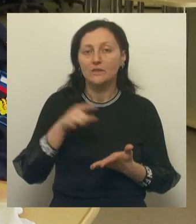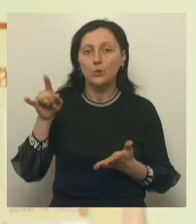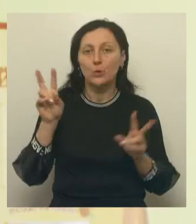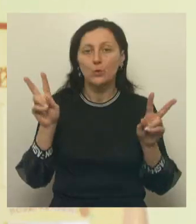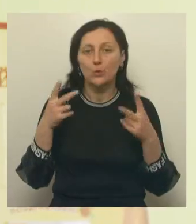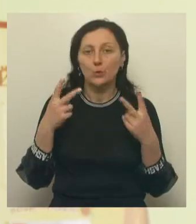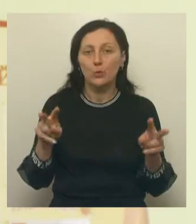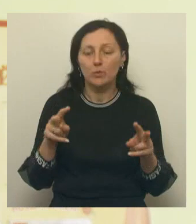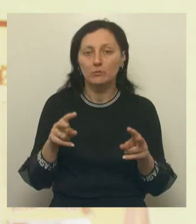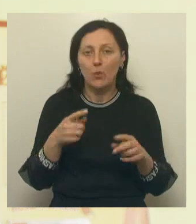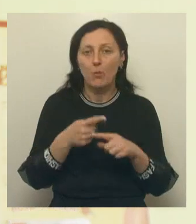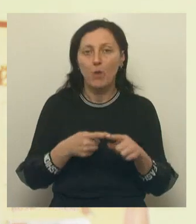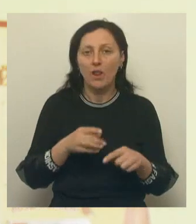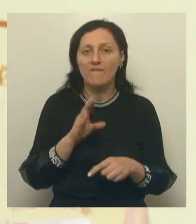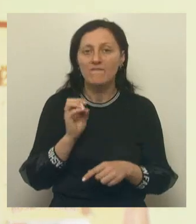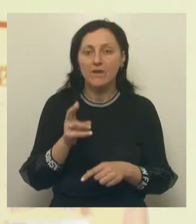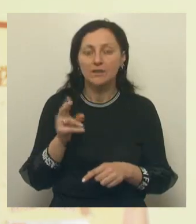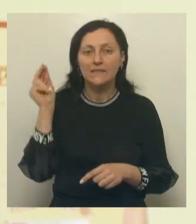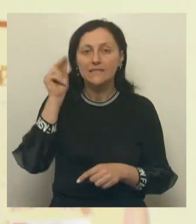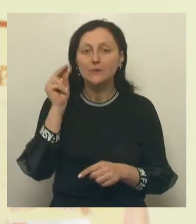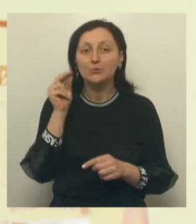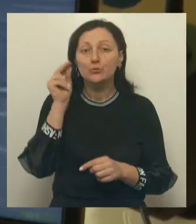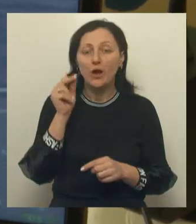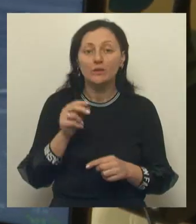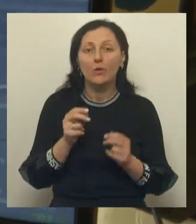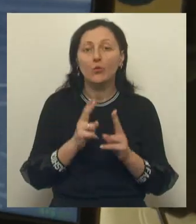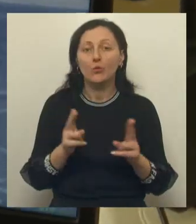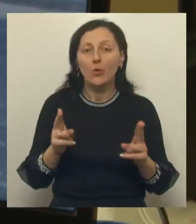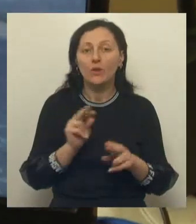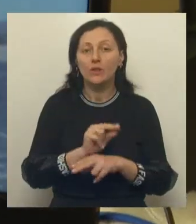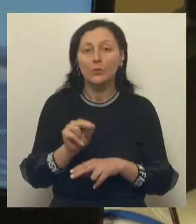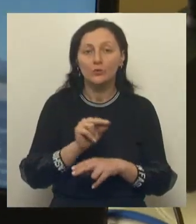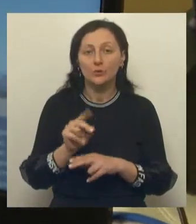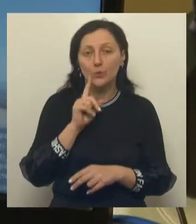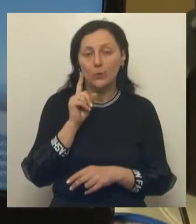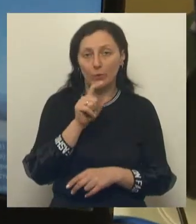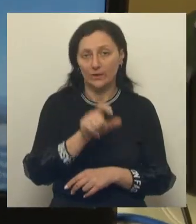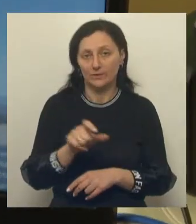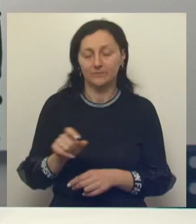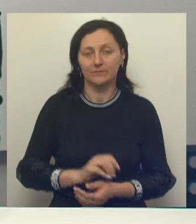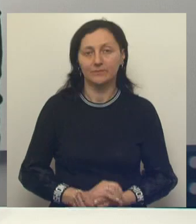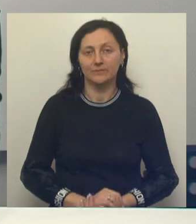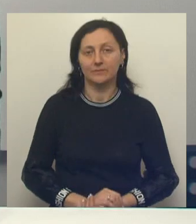с полувековой историей. Что изучают его воспитанники и кто наставляет юных покорителей неба?